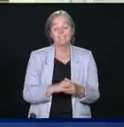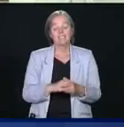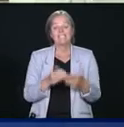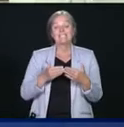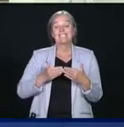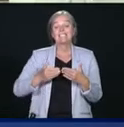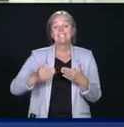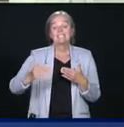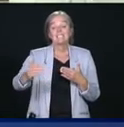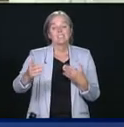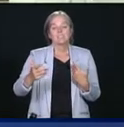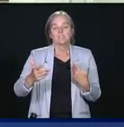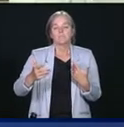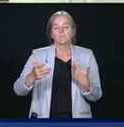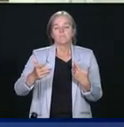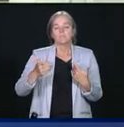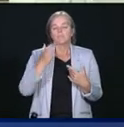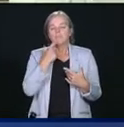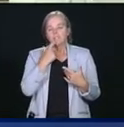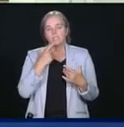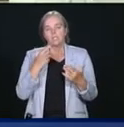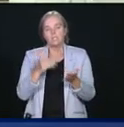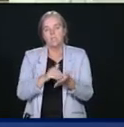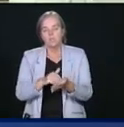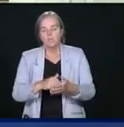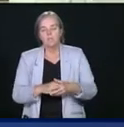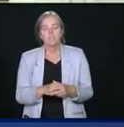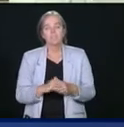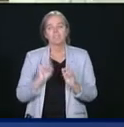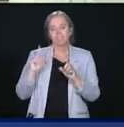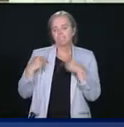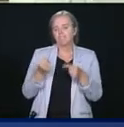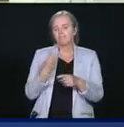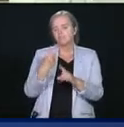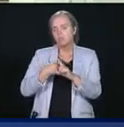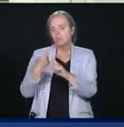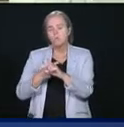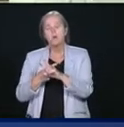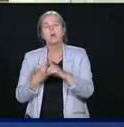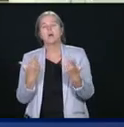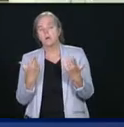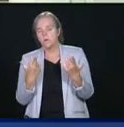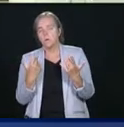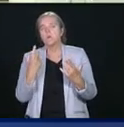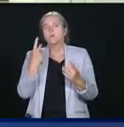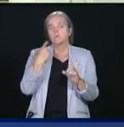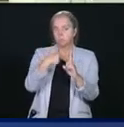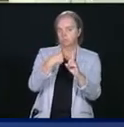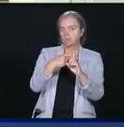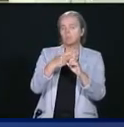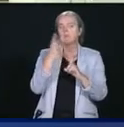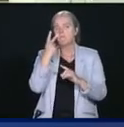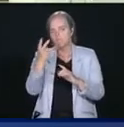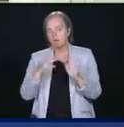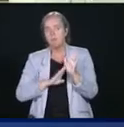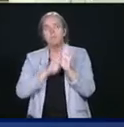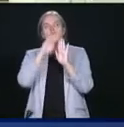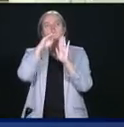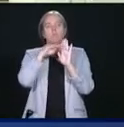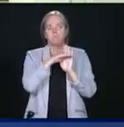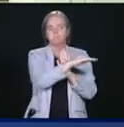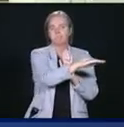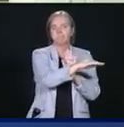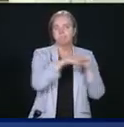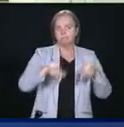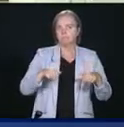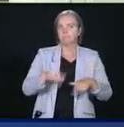vont s'améliorer. Au cours du dernier mois, nous avons commencé à voir des signes prometteurs. À l'effet, la cour commence à s'aplatir